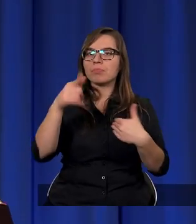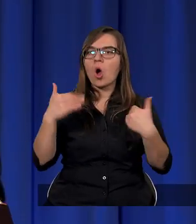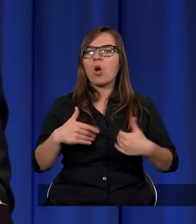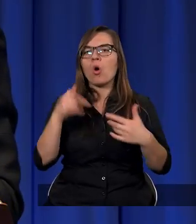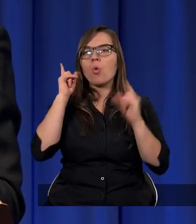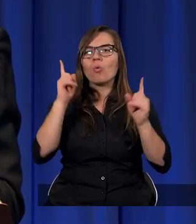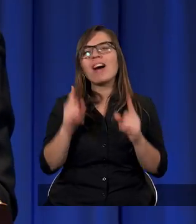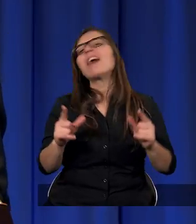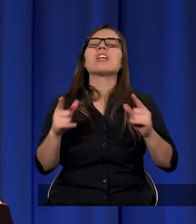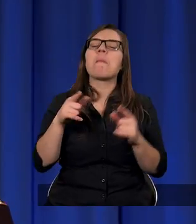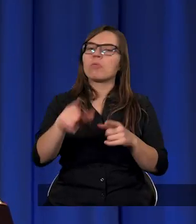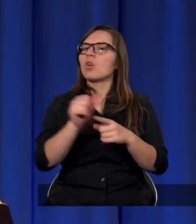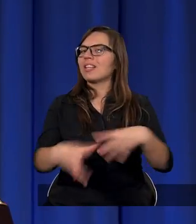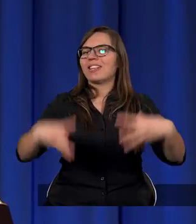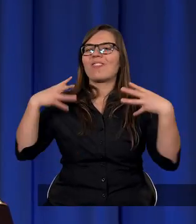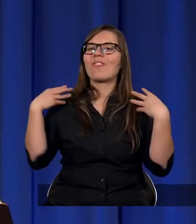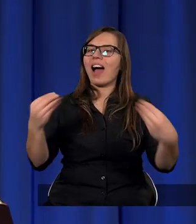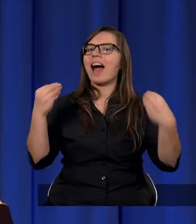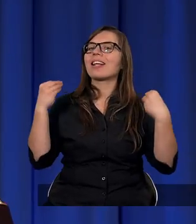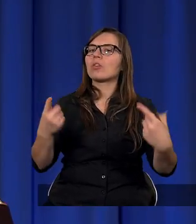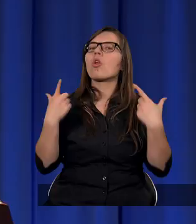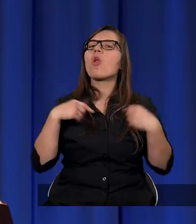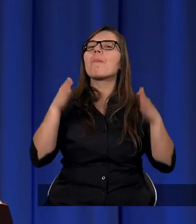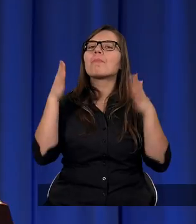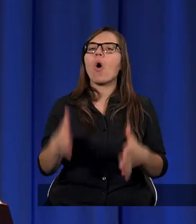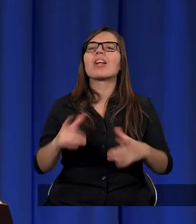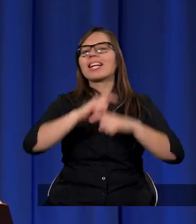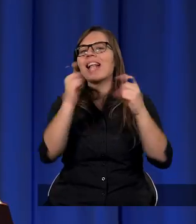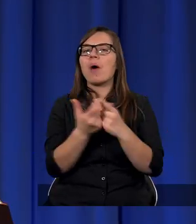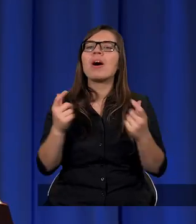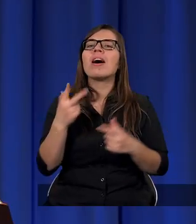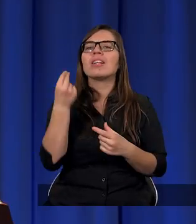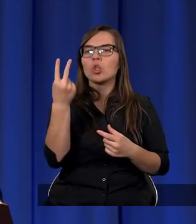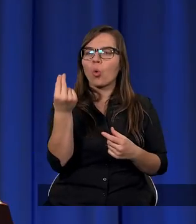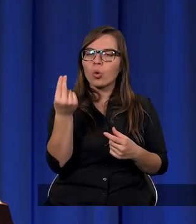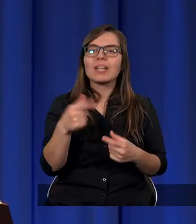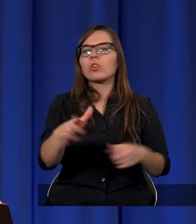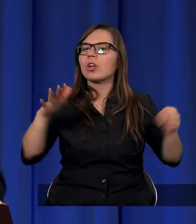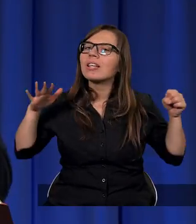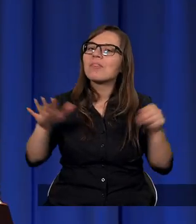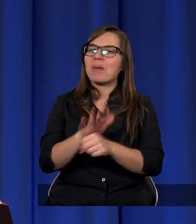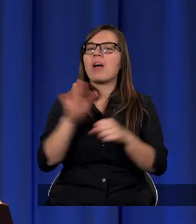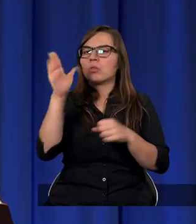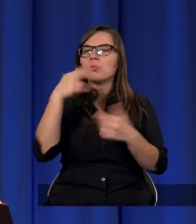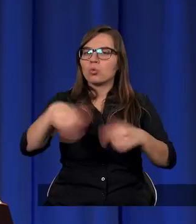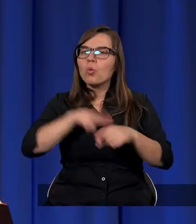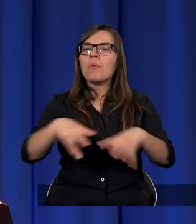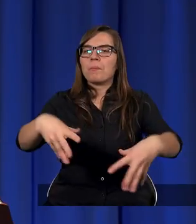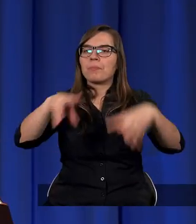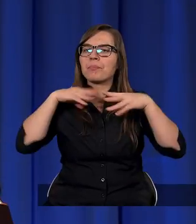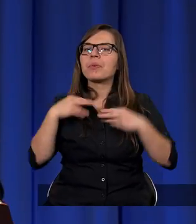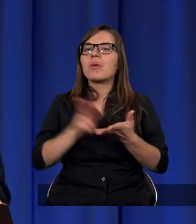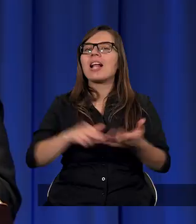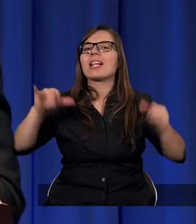najbardziej fascynująca postać z całego bóstwa, dlatego, że jest to w pełni Bóg, który przyjmuje na siebie